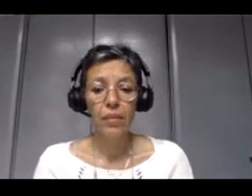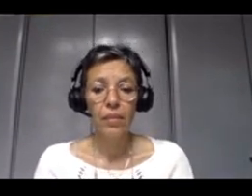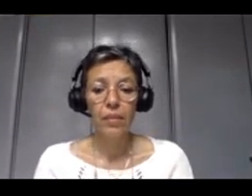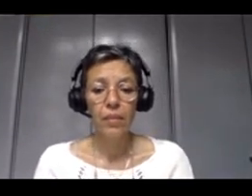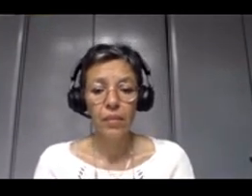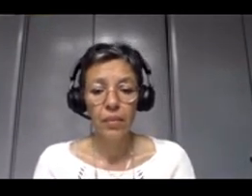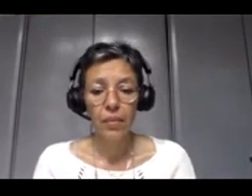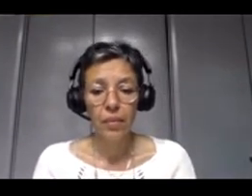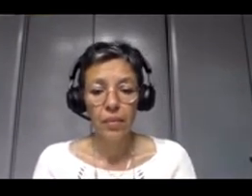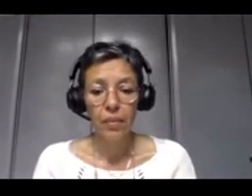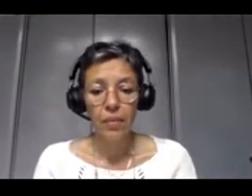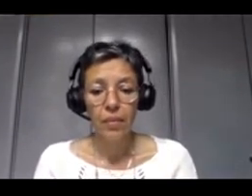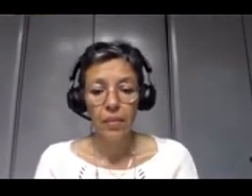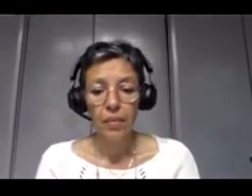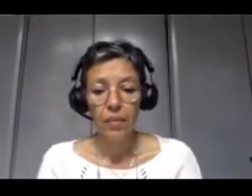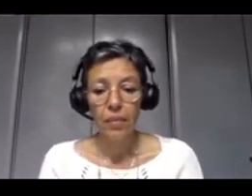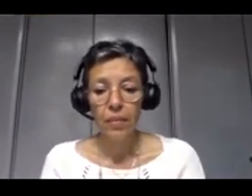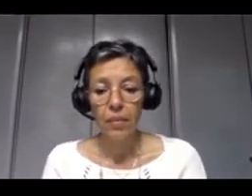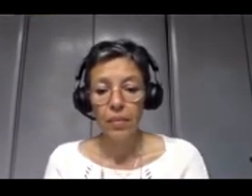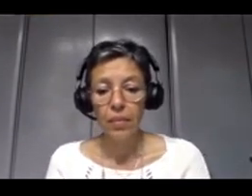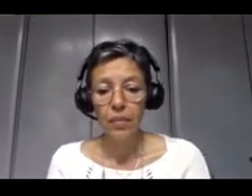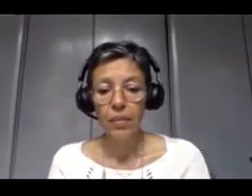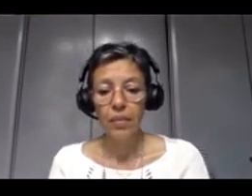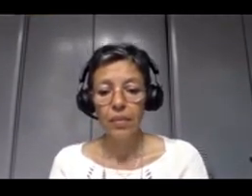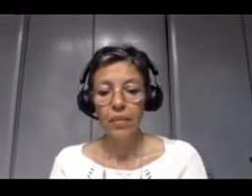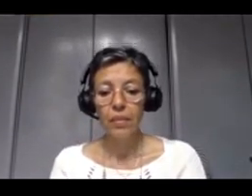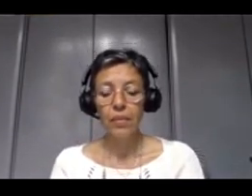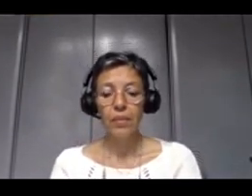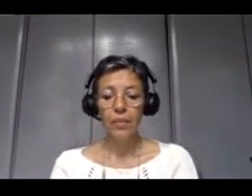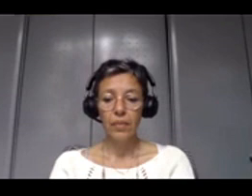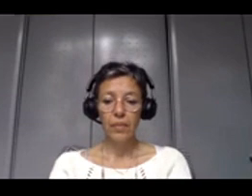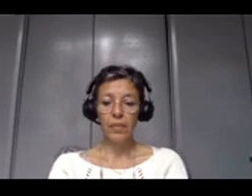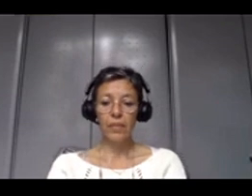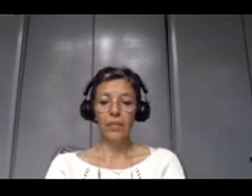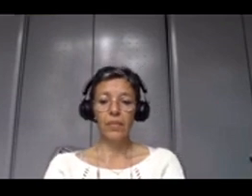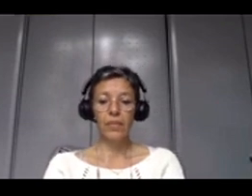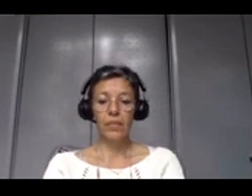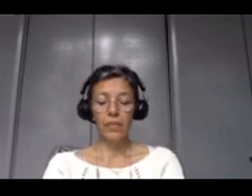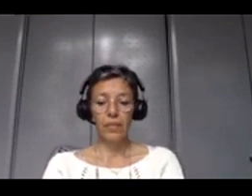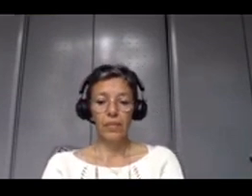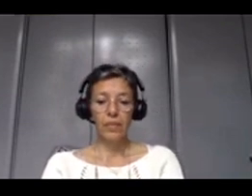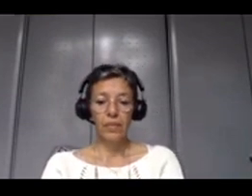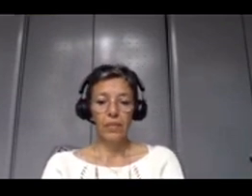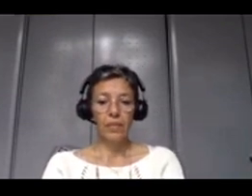circulaire, l'IFC et les GIS BIM au niveau ISO.